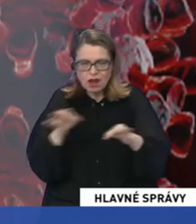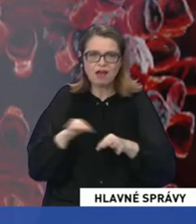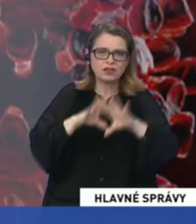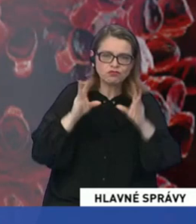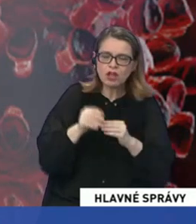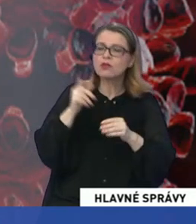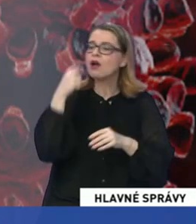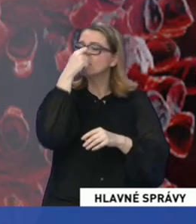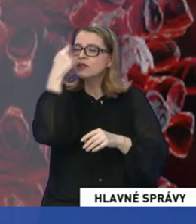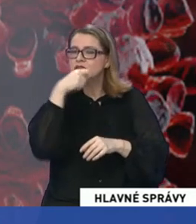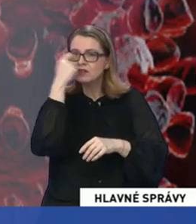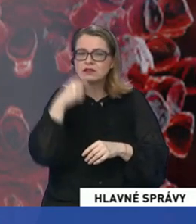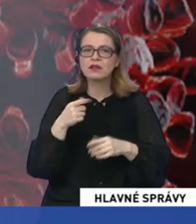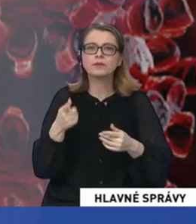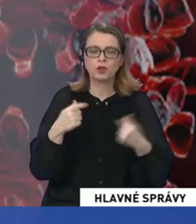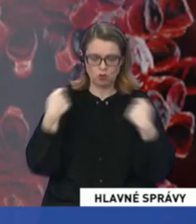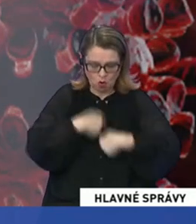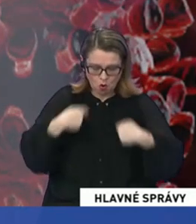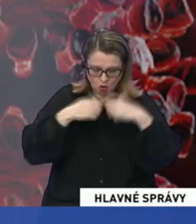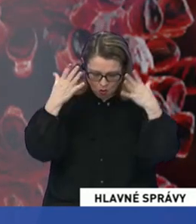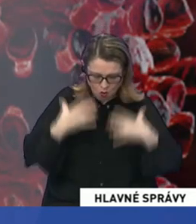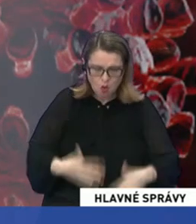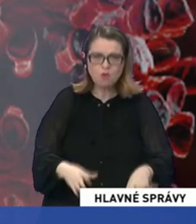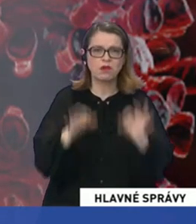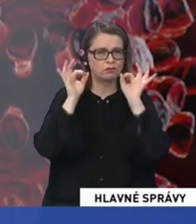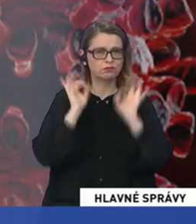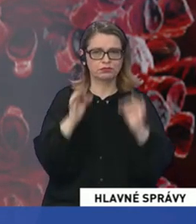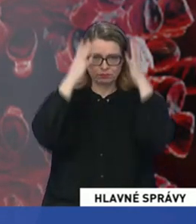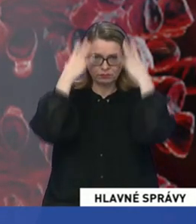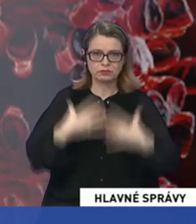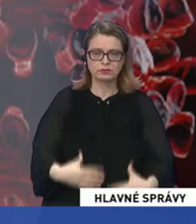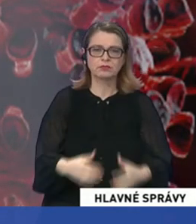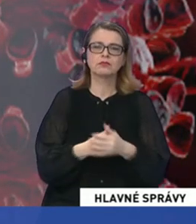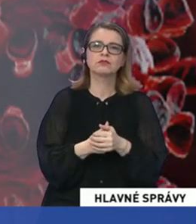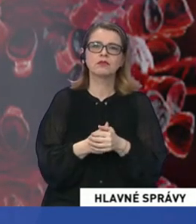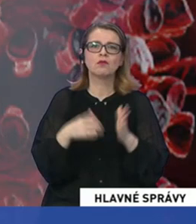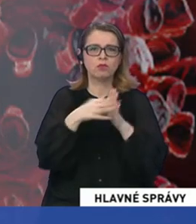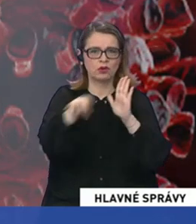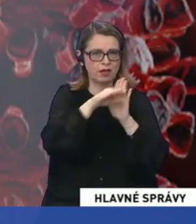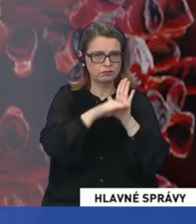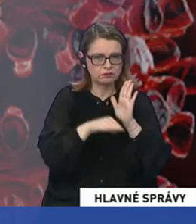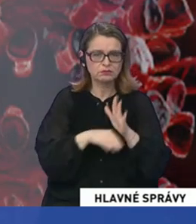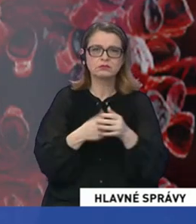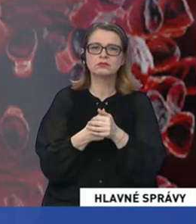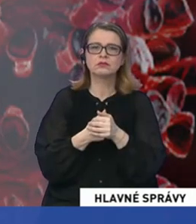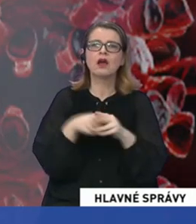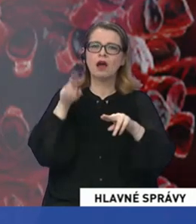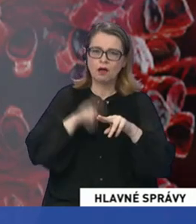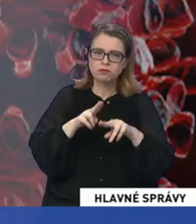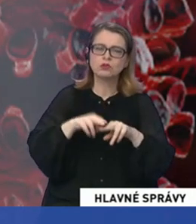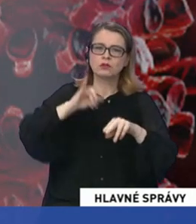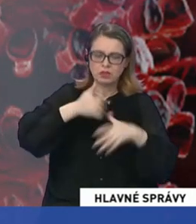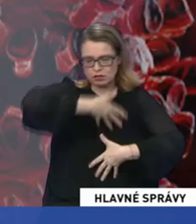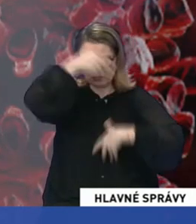fyzický odber spočíva v oblečení sa do kompletochrany typu BSL-2, odobratí vzoriek a následne zase